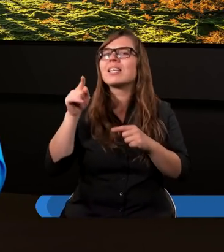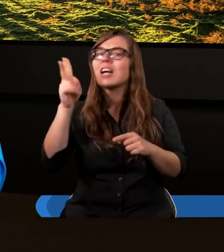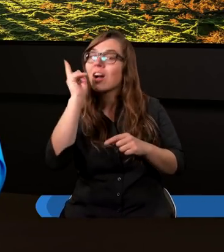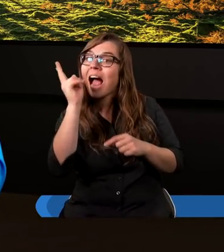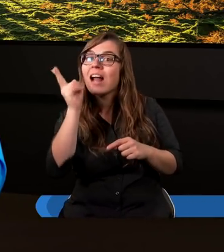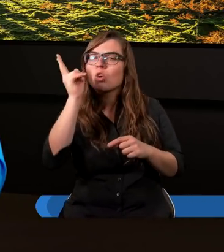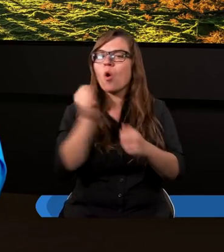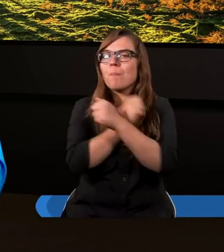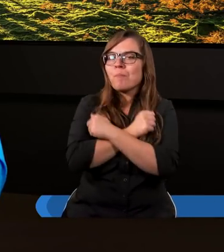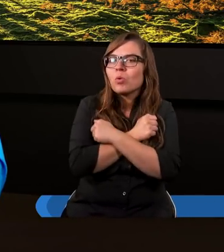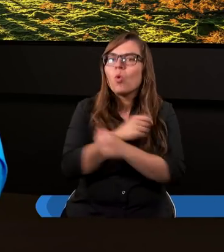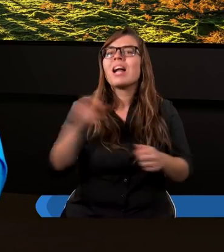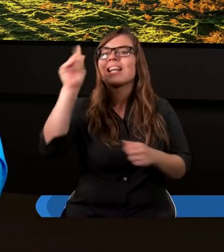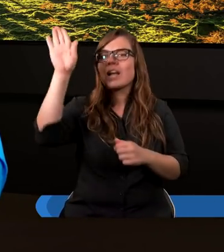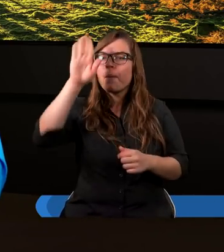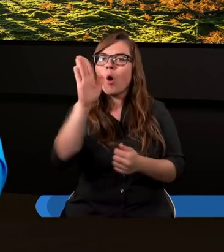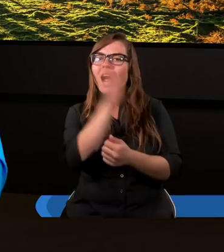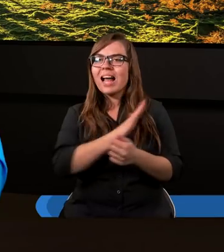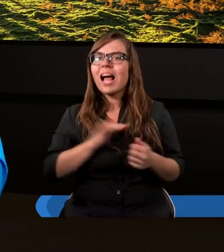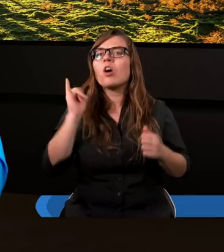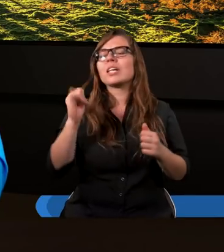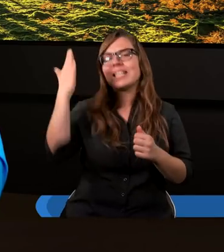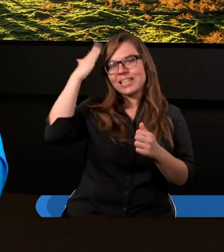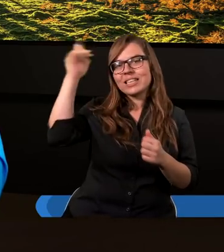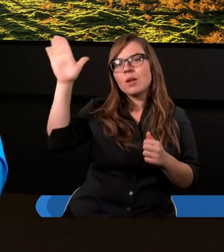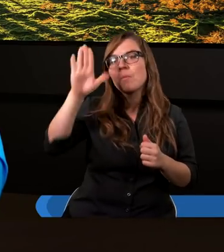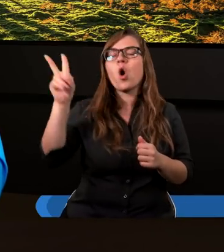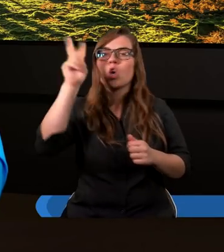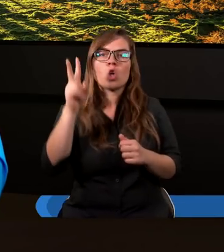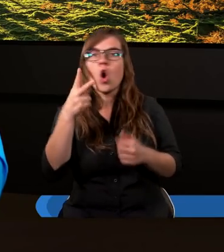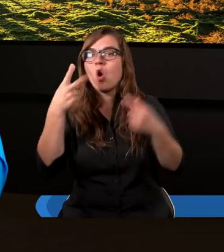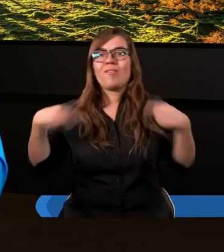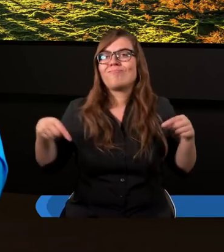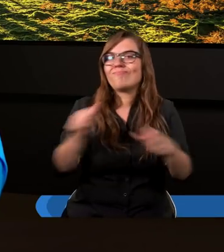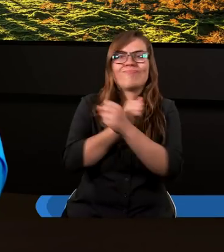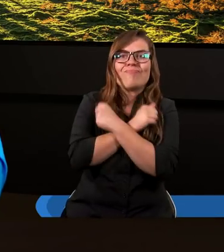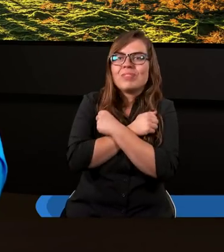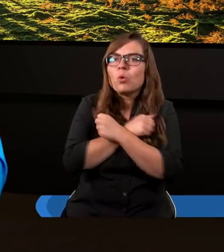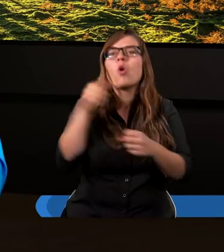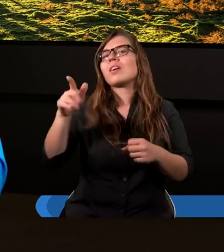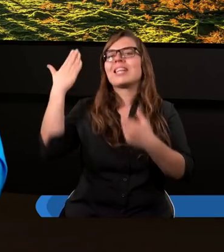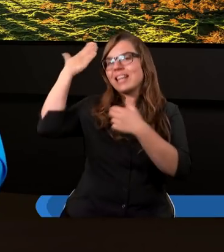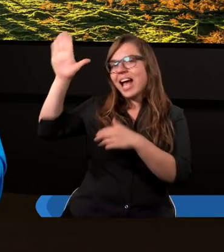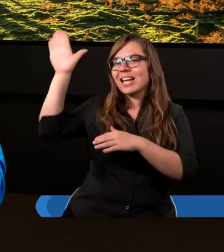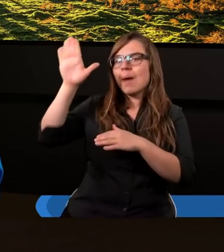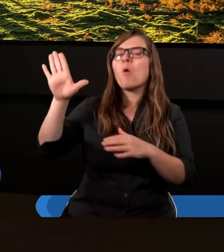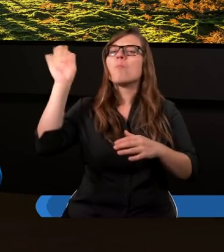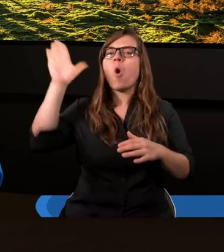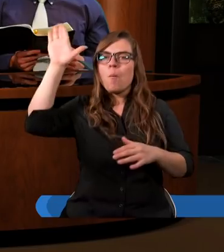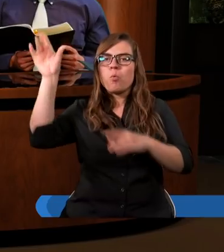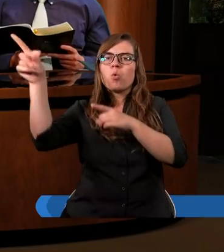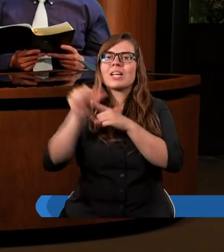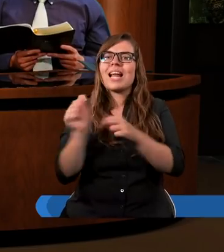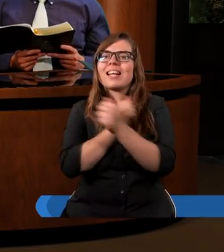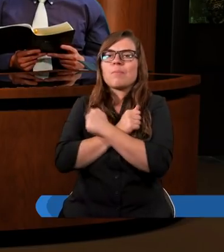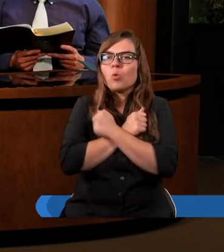kto miłuje, z Boga się narodził i zna Boga. Kto nie miłuje, nie zna Boga, gdyż Bóg jest miłością. I